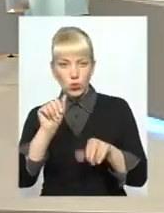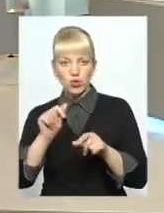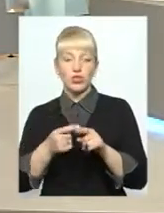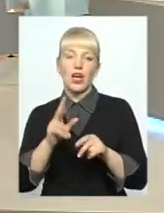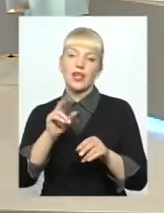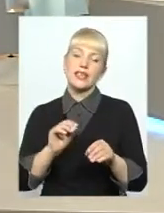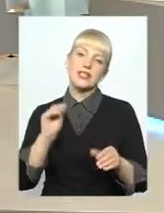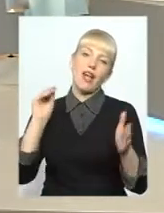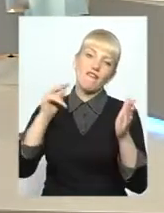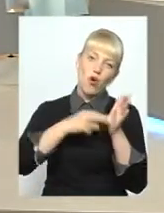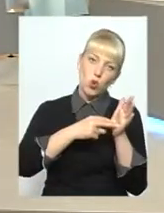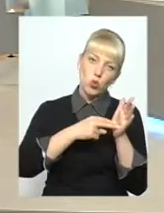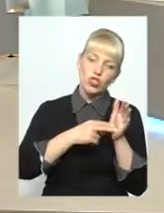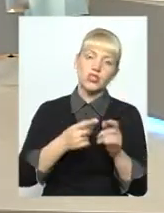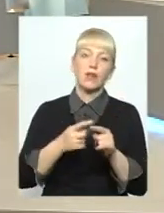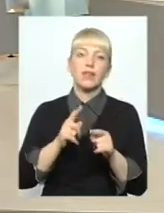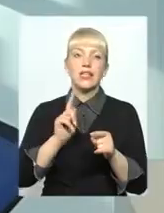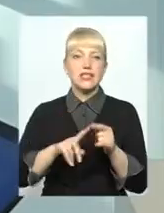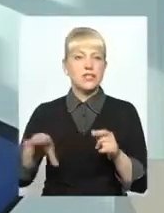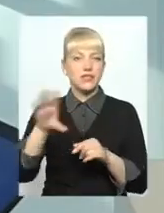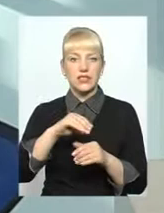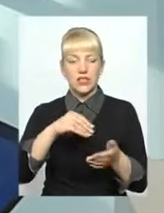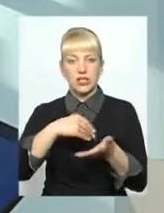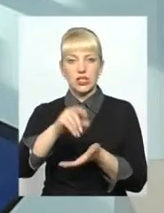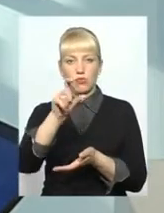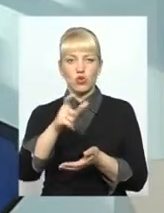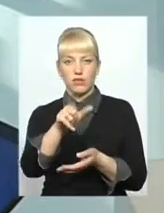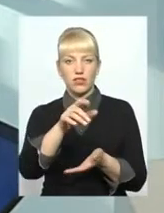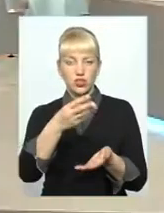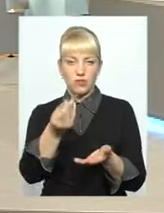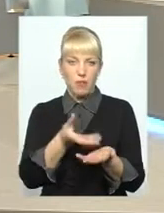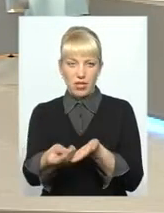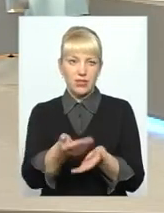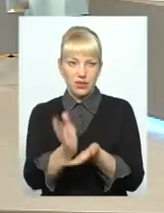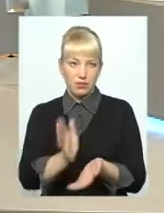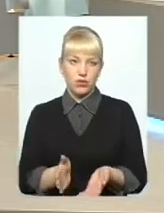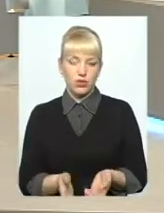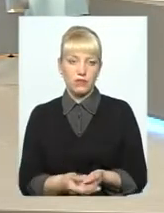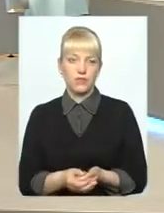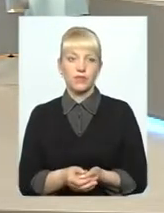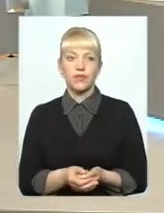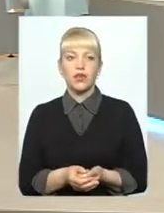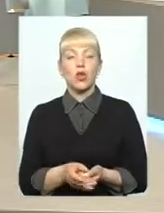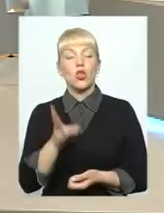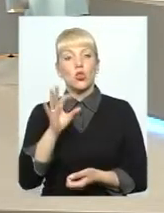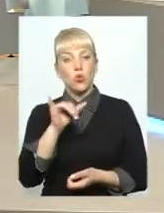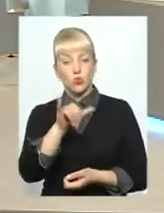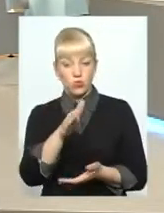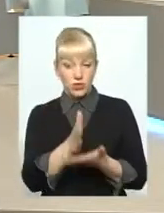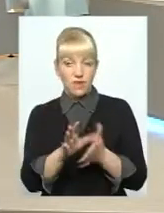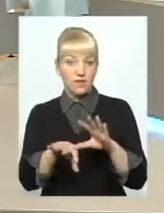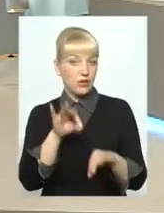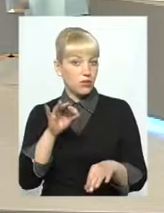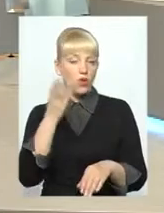підключенню. Ці витрати лягають на споживача. Зазвичай, це суми. В нього є вибір.